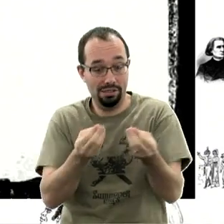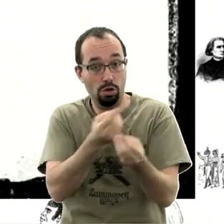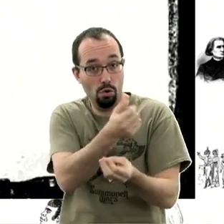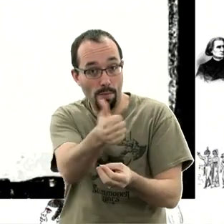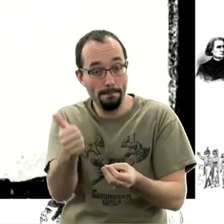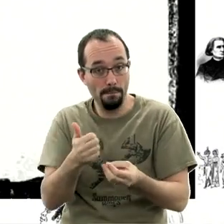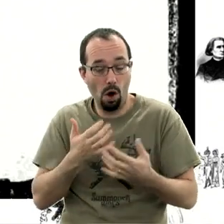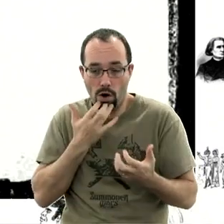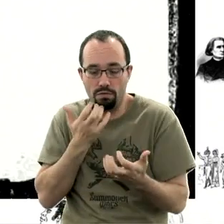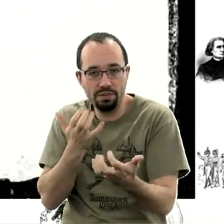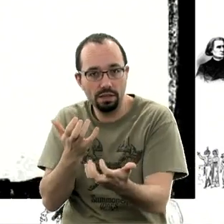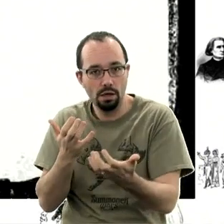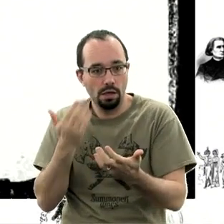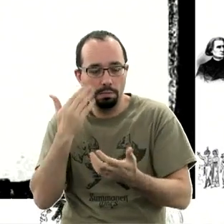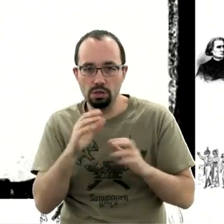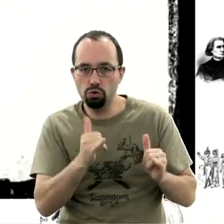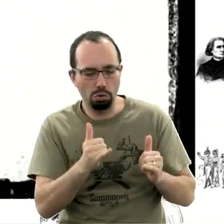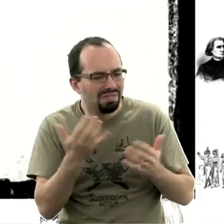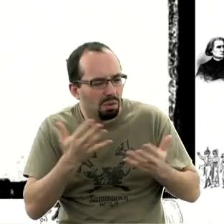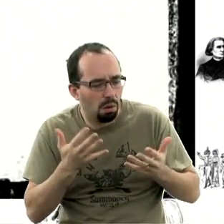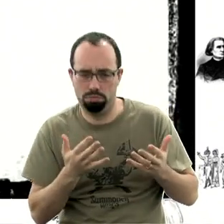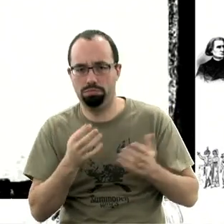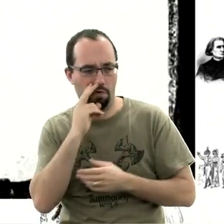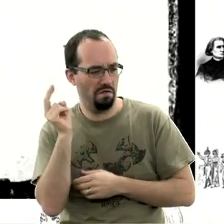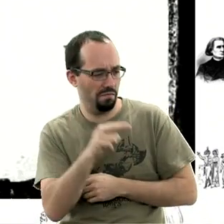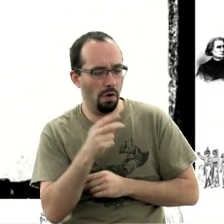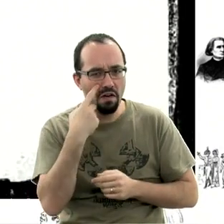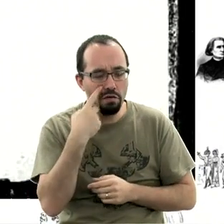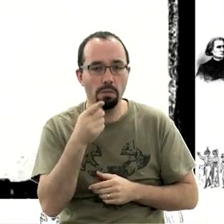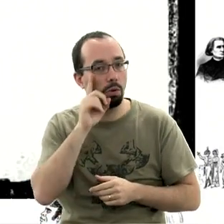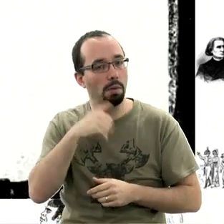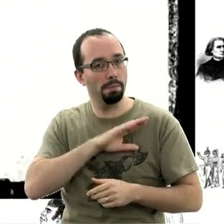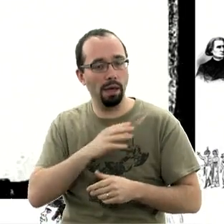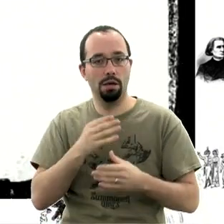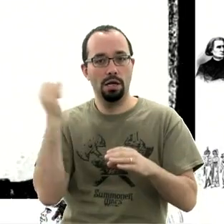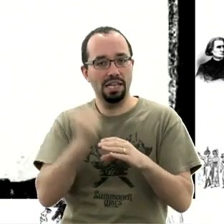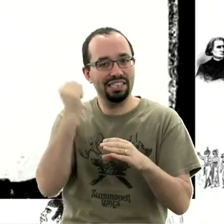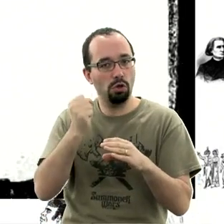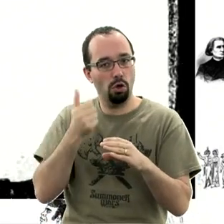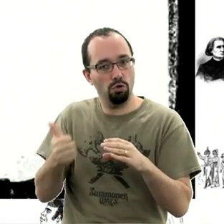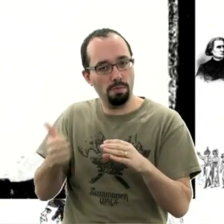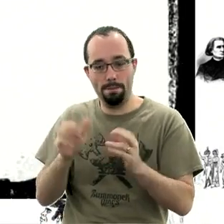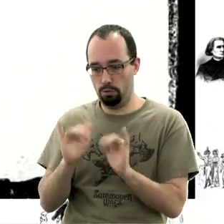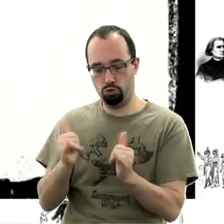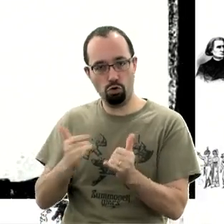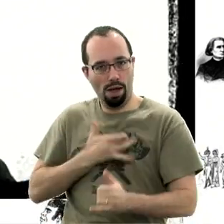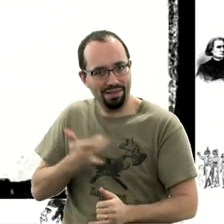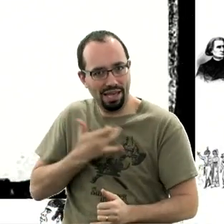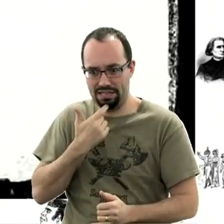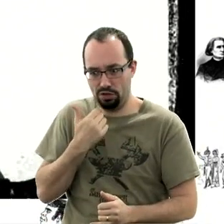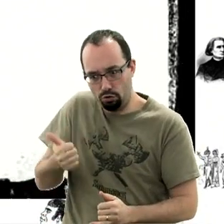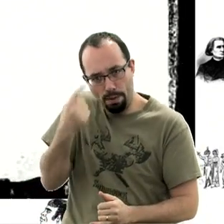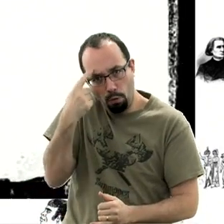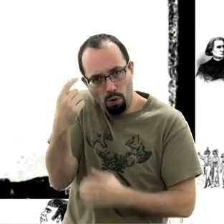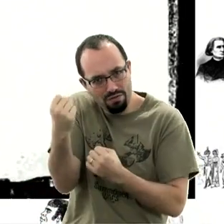côté du jeu, d'aller voir directement le jeu. Puisque vous vous dites là aussi, finalement, vu l'intérêt que l'éditeur porte au produit, c'est que forcément, il y croit. Forcément,